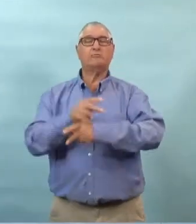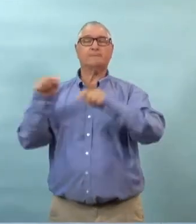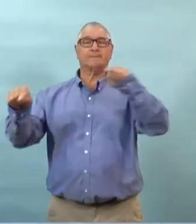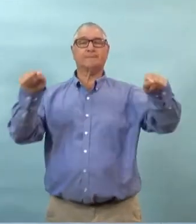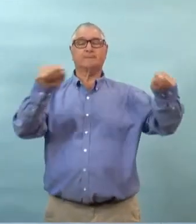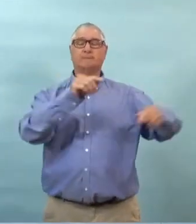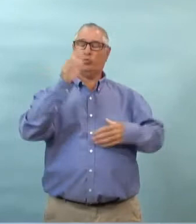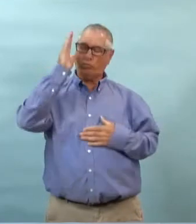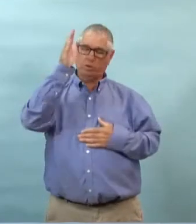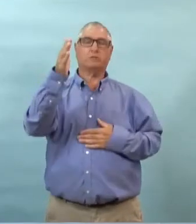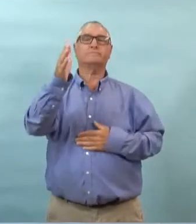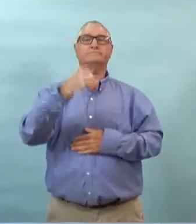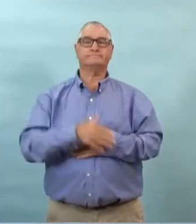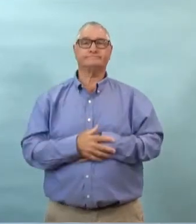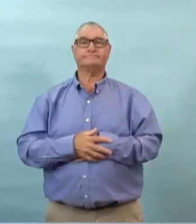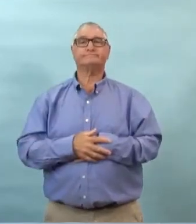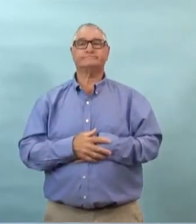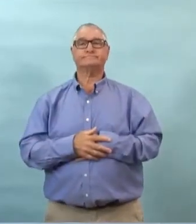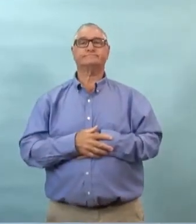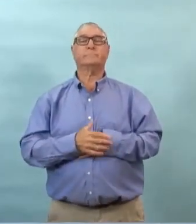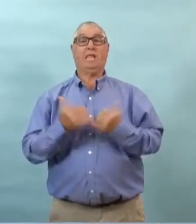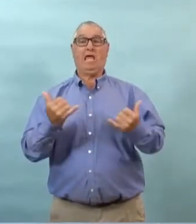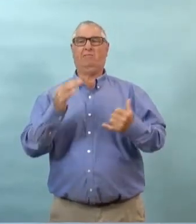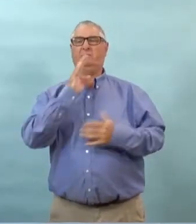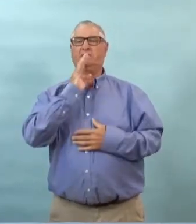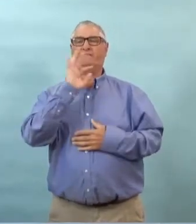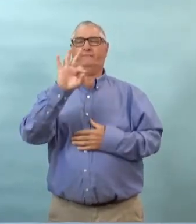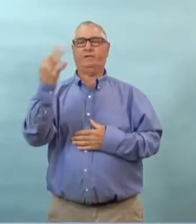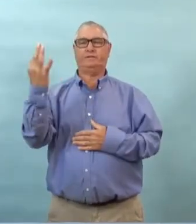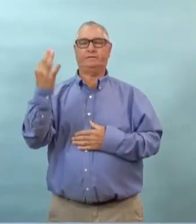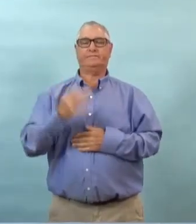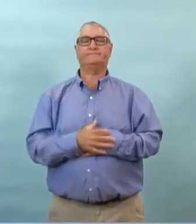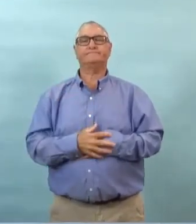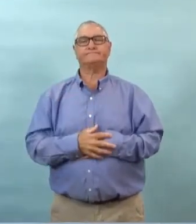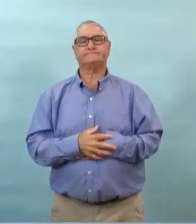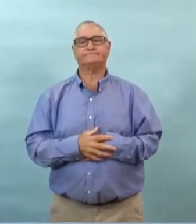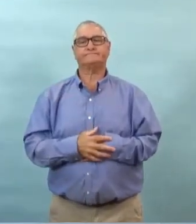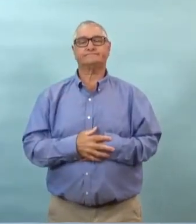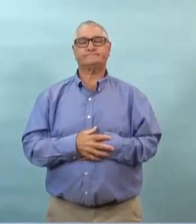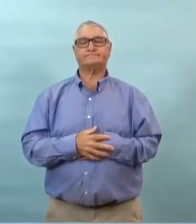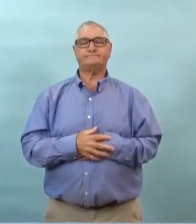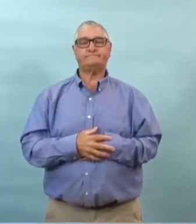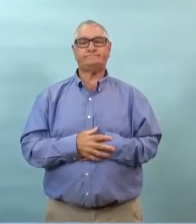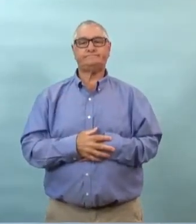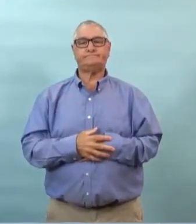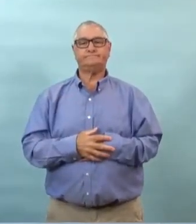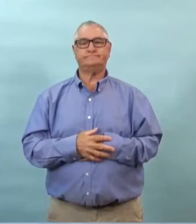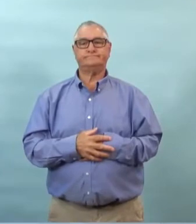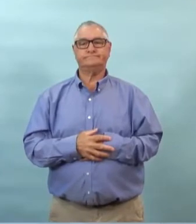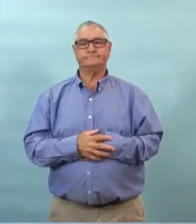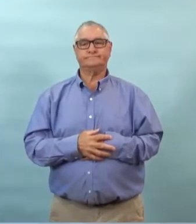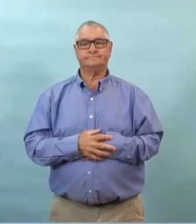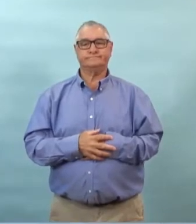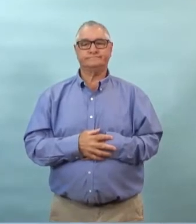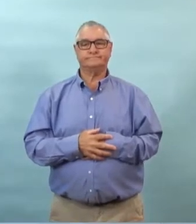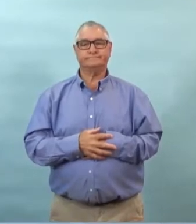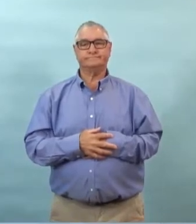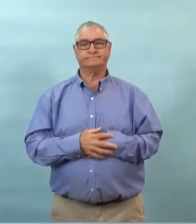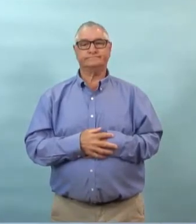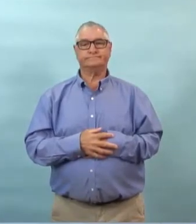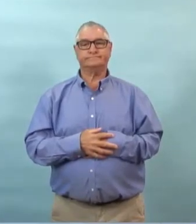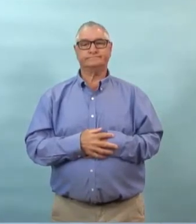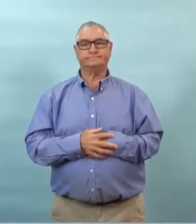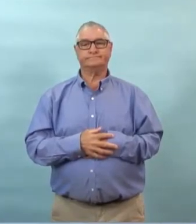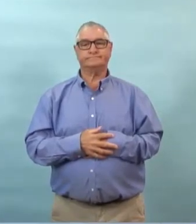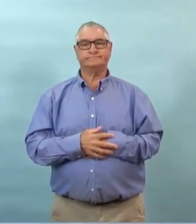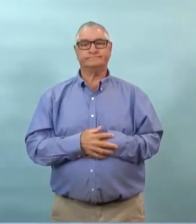occupant de nos familles et de nos amis nous allons continuer à lutter contre la vie de 19 si on continue à travailler ensemble